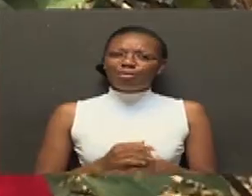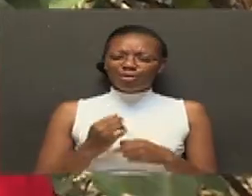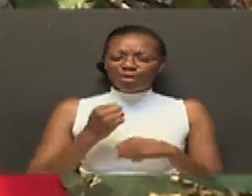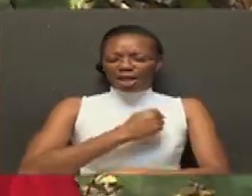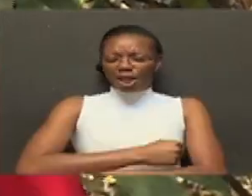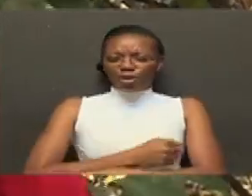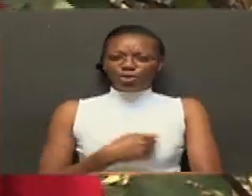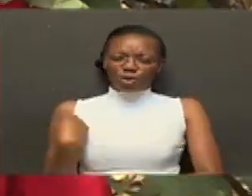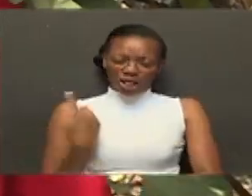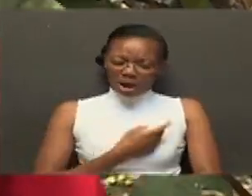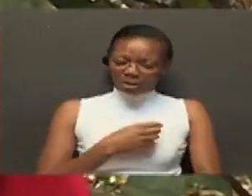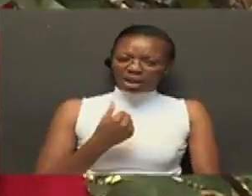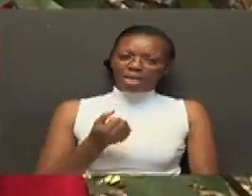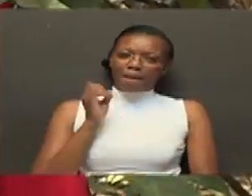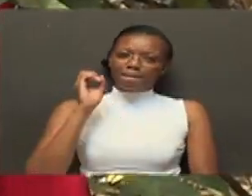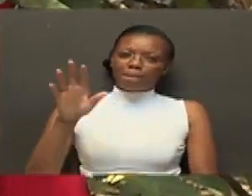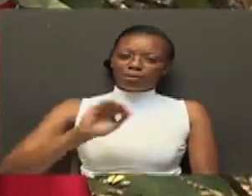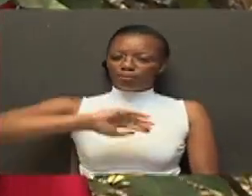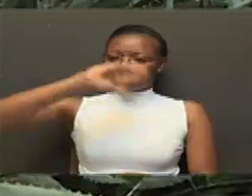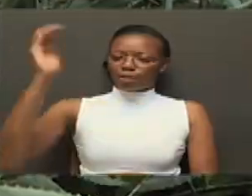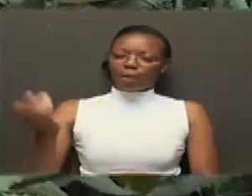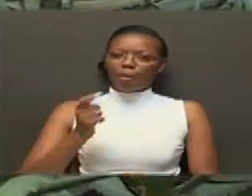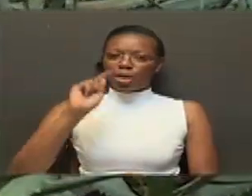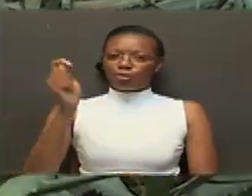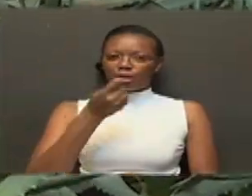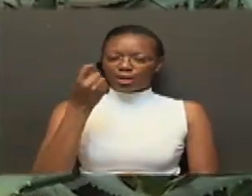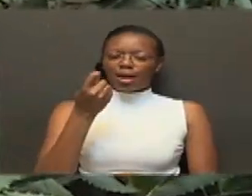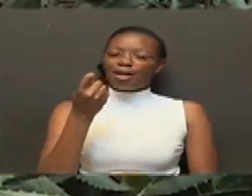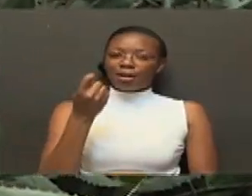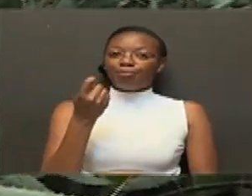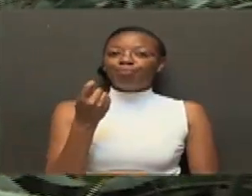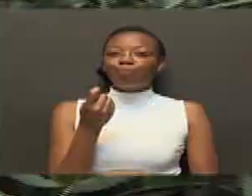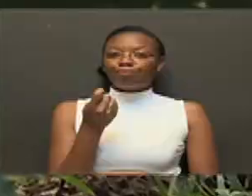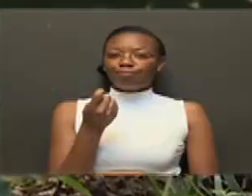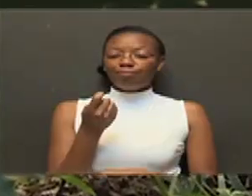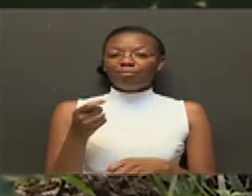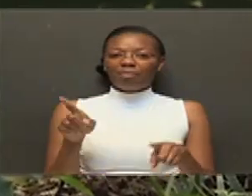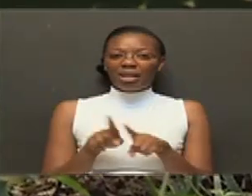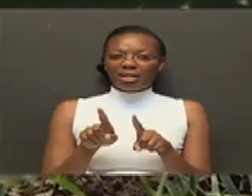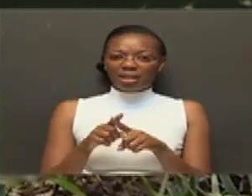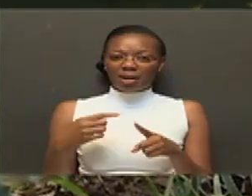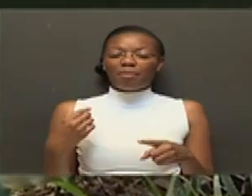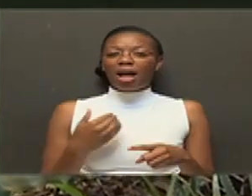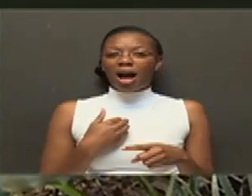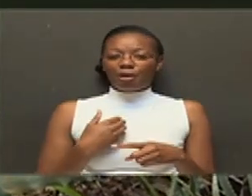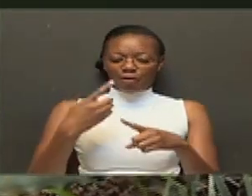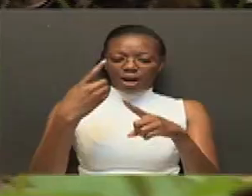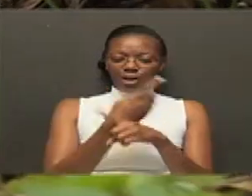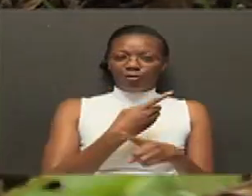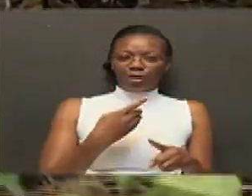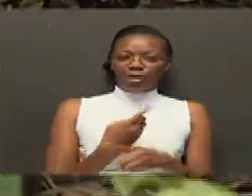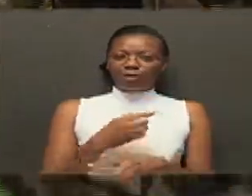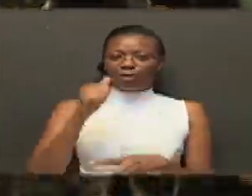zingine tumeerudisha uko mwondi Kenya Forest pia. Kama vile tuku livyo na aina mbalimbali ya